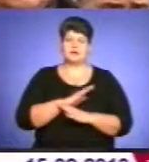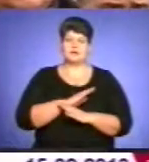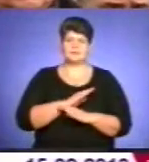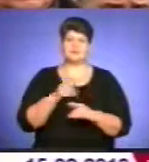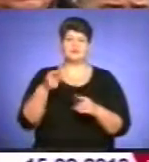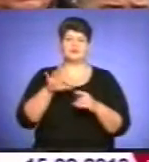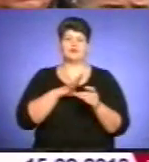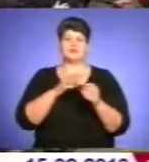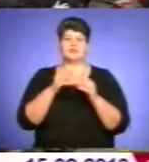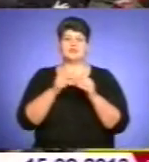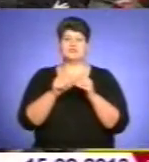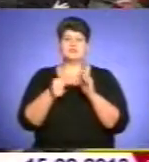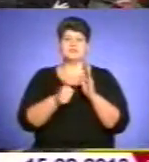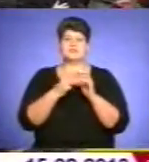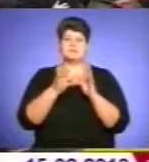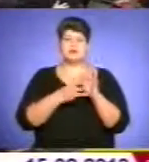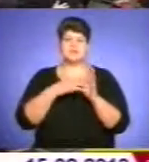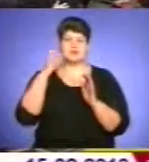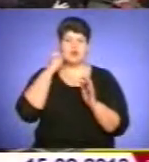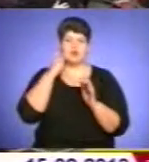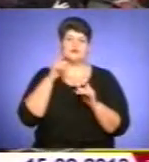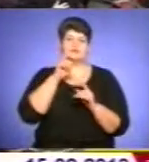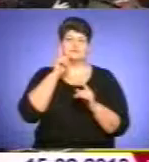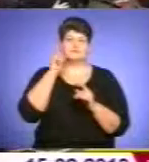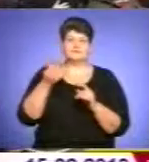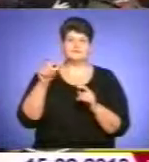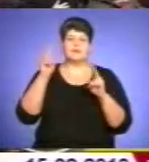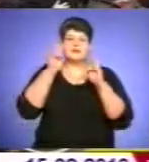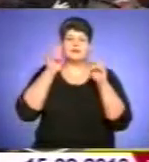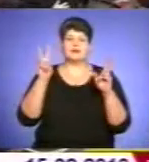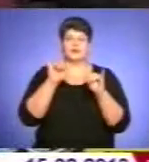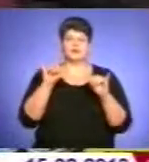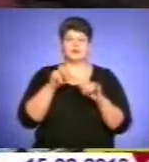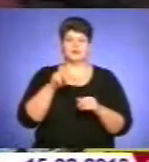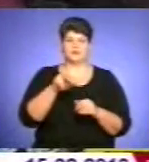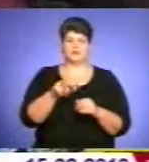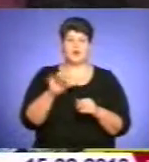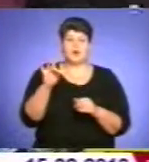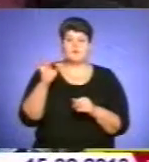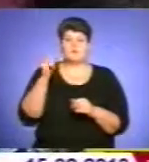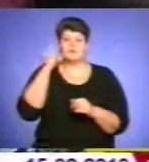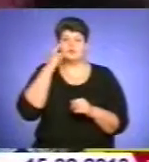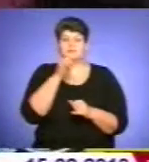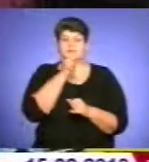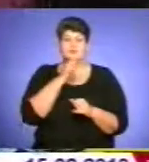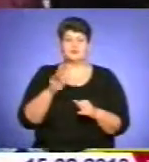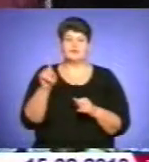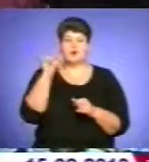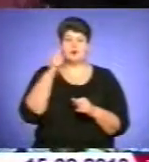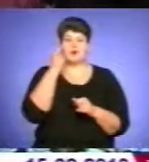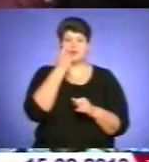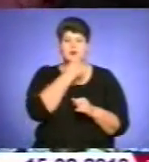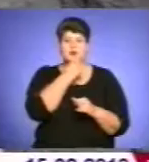відправили в Афганістан. Тоді він і його юні побратими ще не знали, на що йдуть. Роман і подумати не міг, що в нього на очах